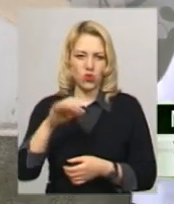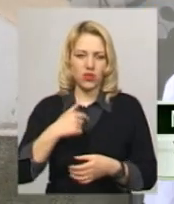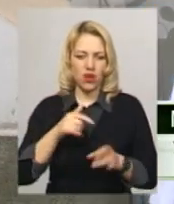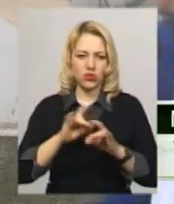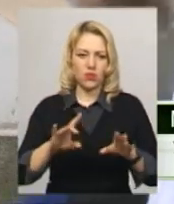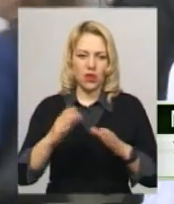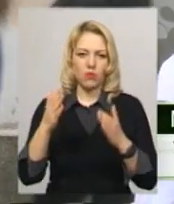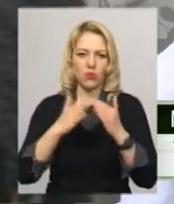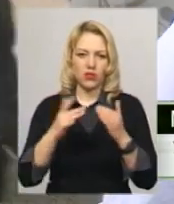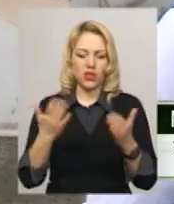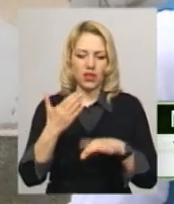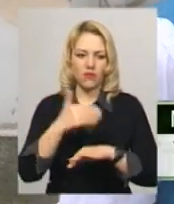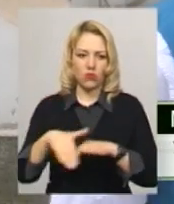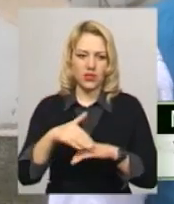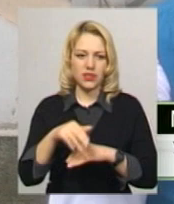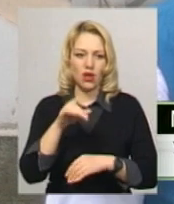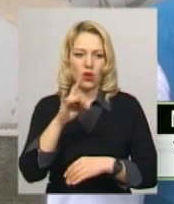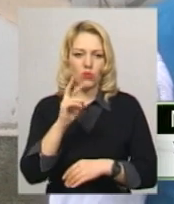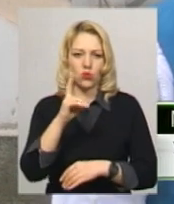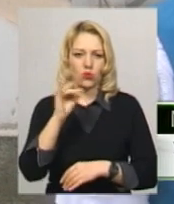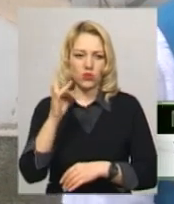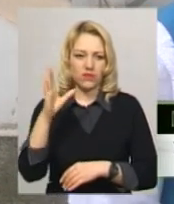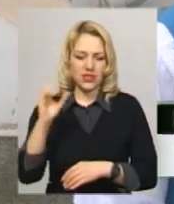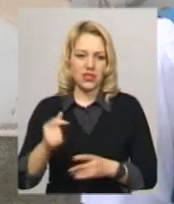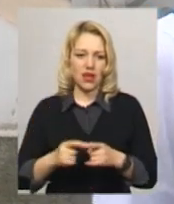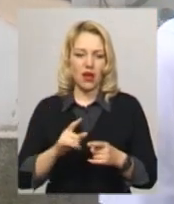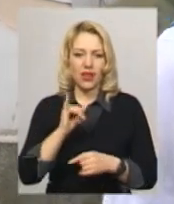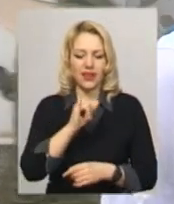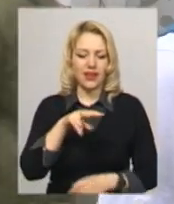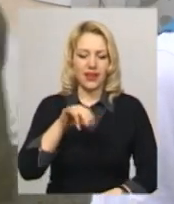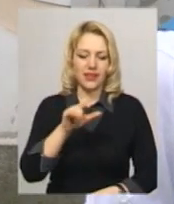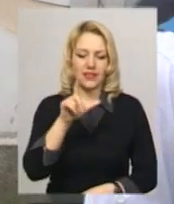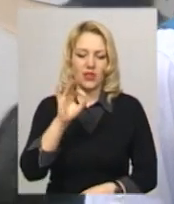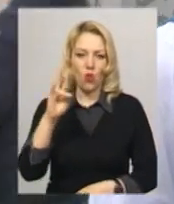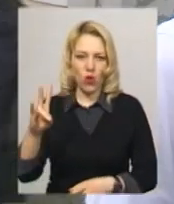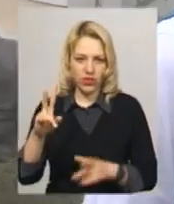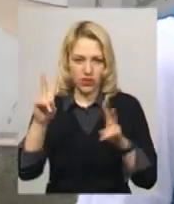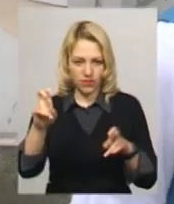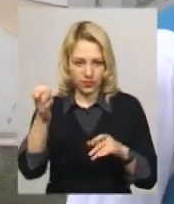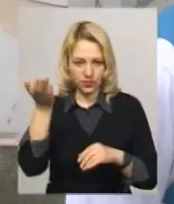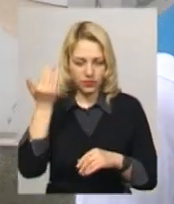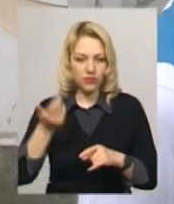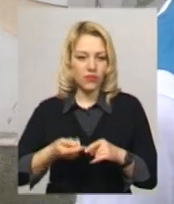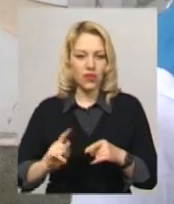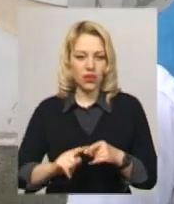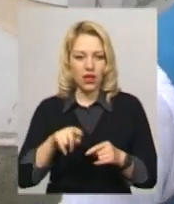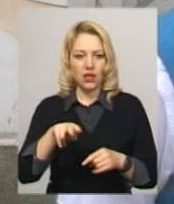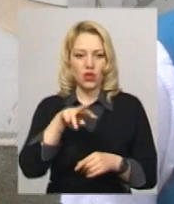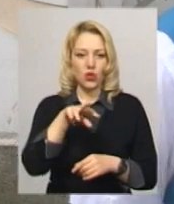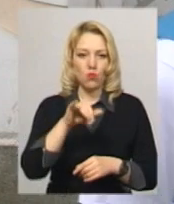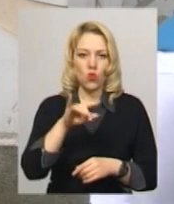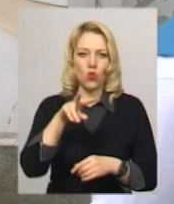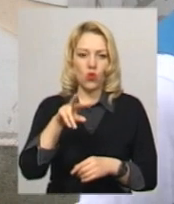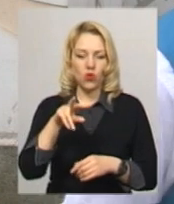який знаходиться по вулиці Проскурівській, про Іллізіон, який знаходиться неподалік, та про мурал,